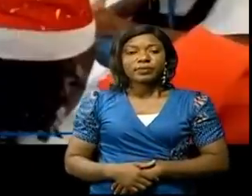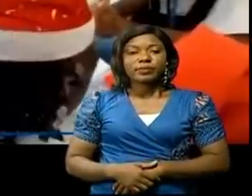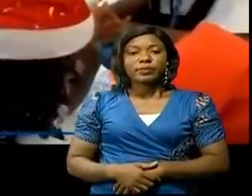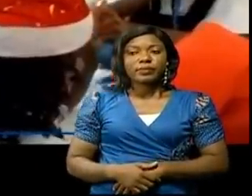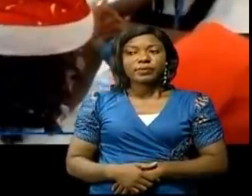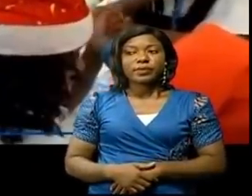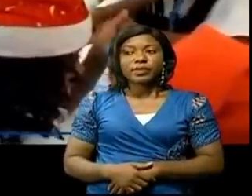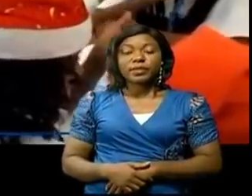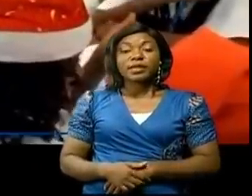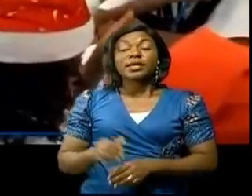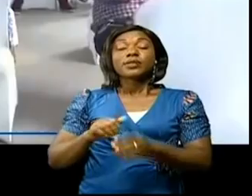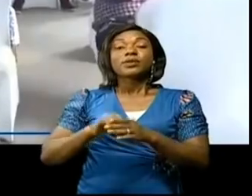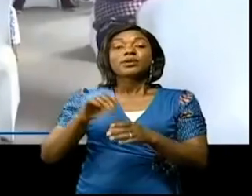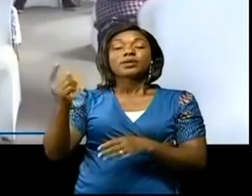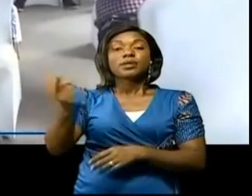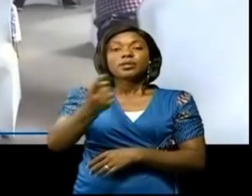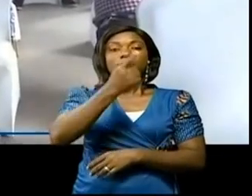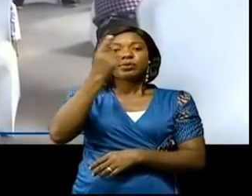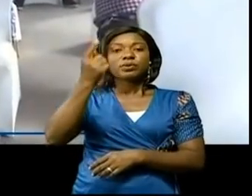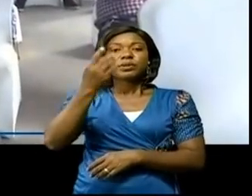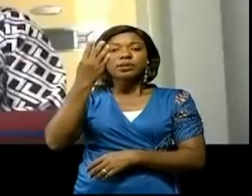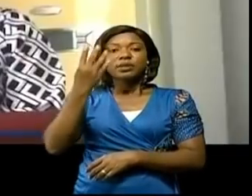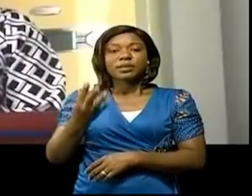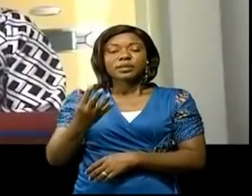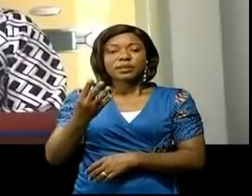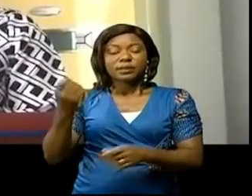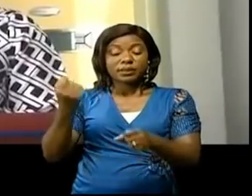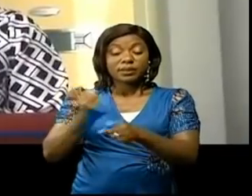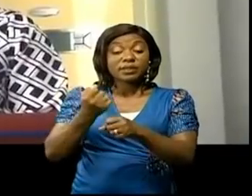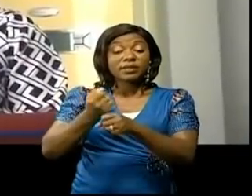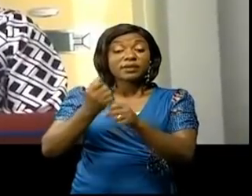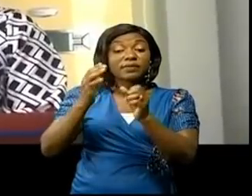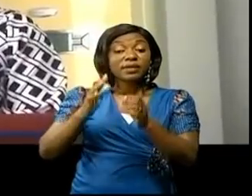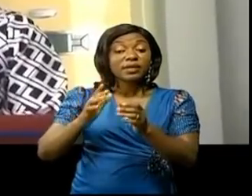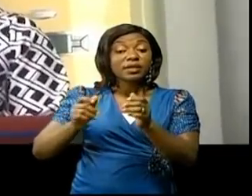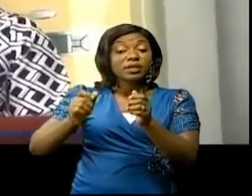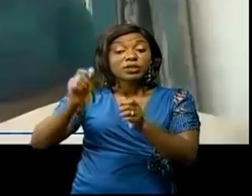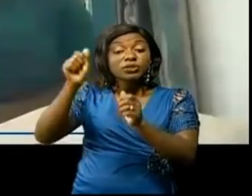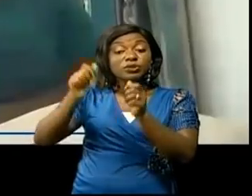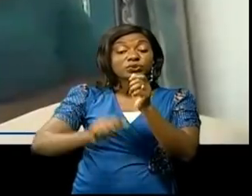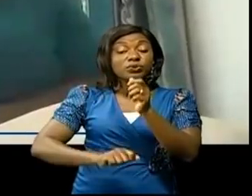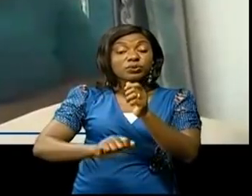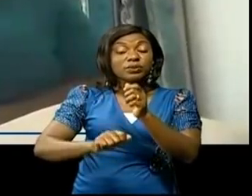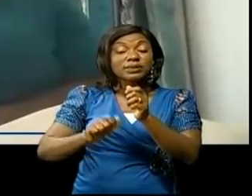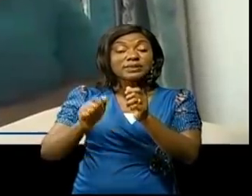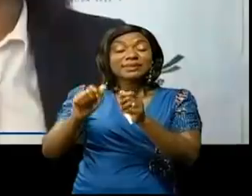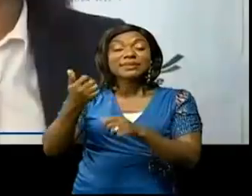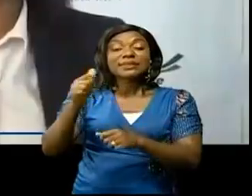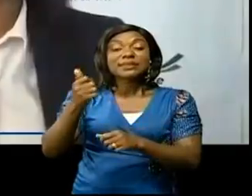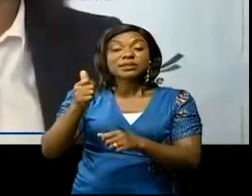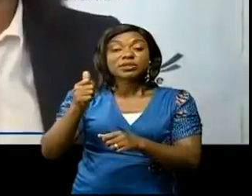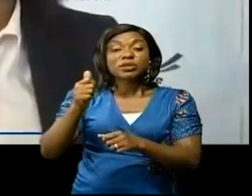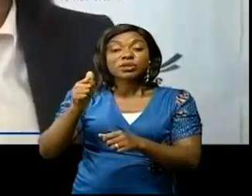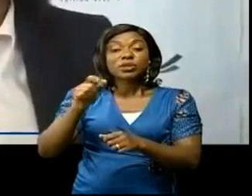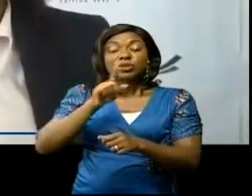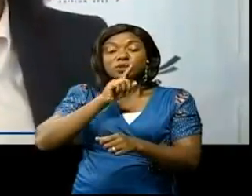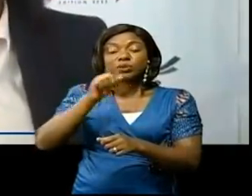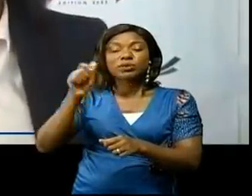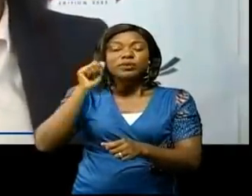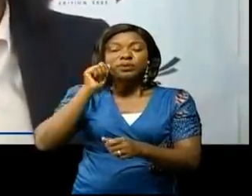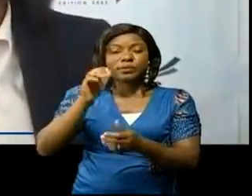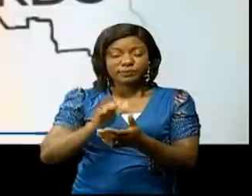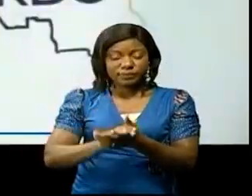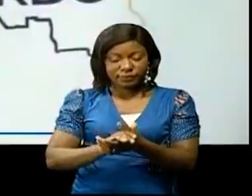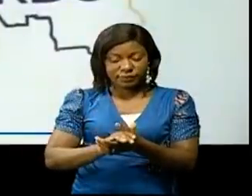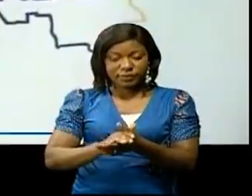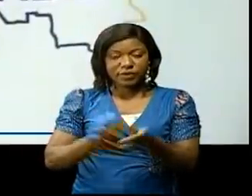A travers le monde, 4 travailleurs sur 10 sont de femmes. Du coup, l'entrepreneuriat de femmes dans le pays en développement est un